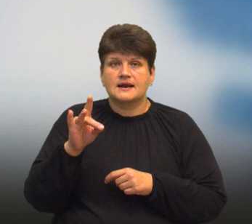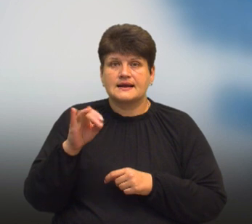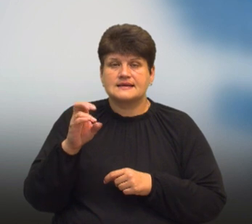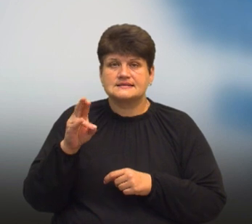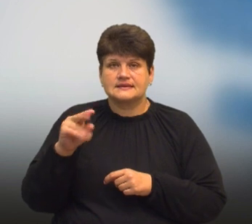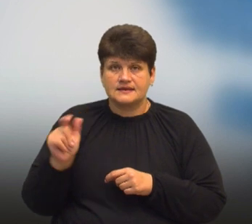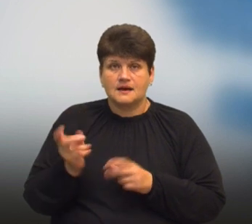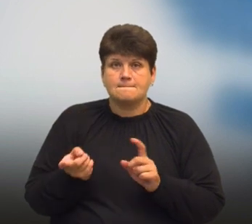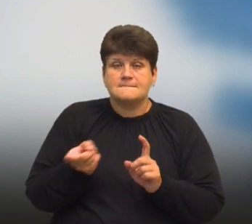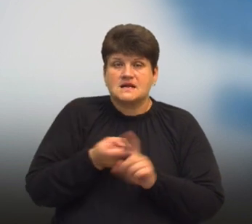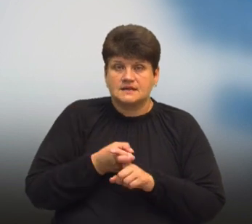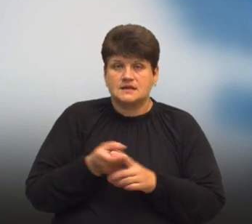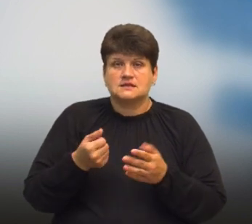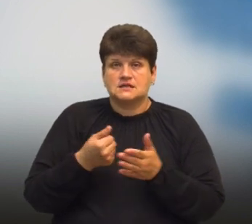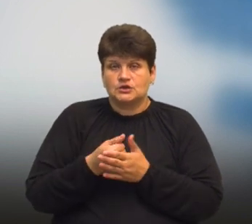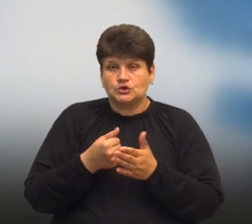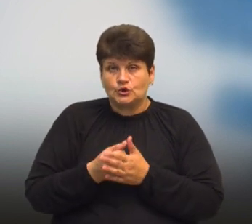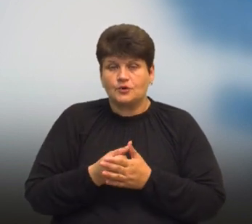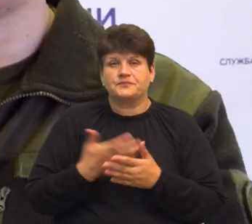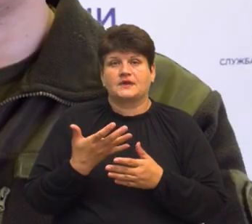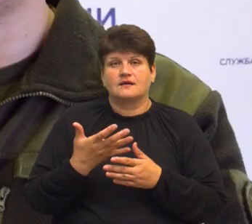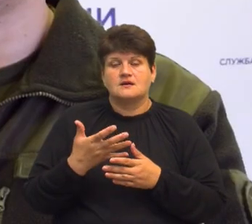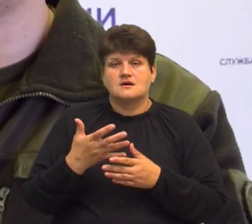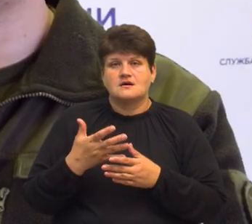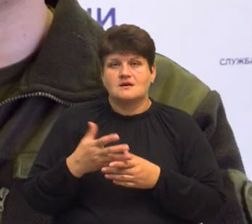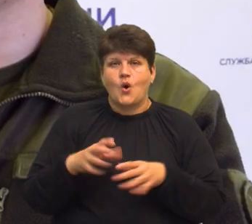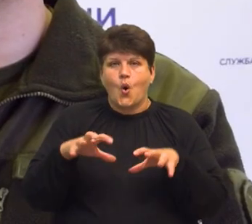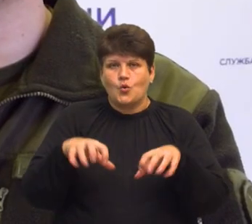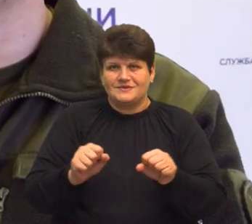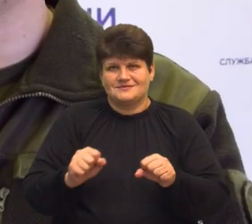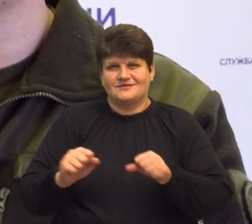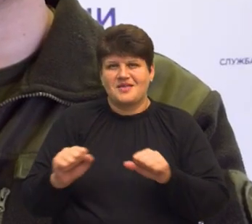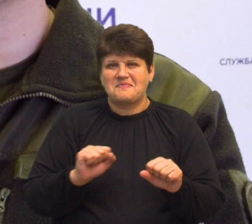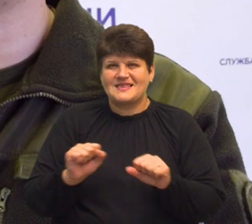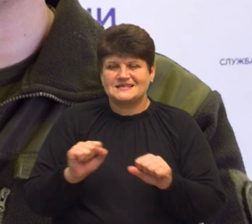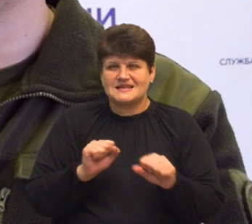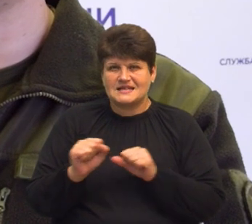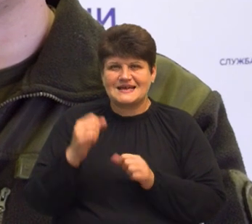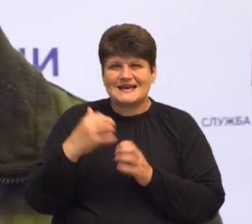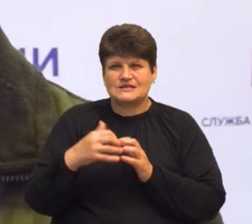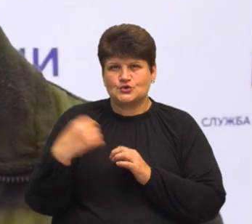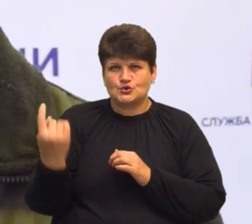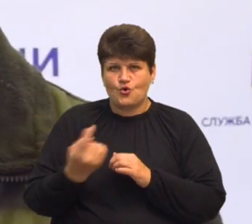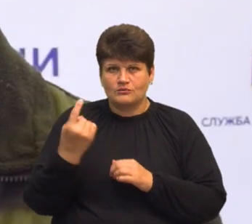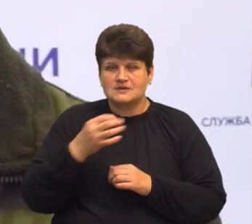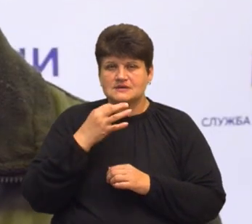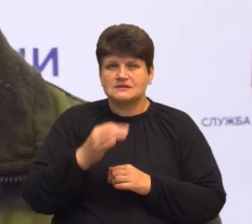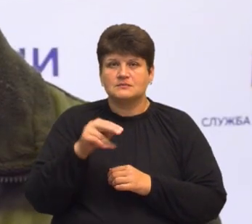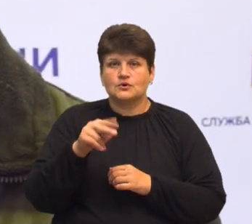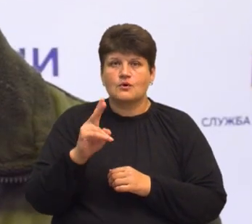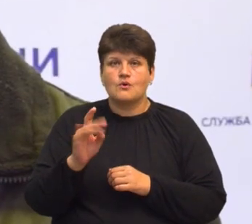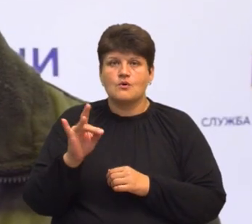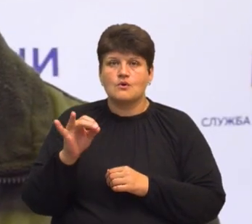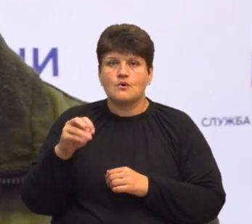влади так званої військово-цивільної адміністрації Херсонської області. Про це повідомив речник Тернопільського обласного управління СБУ Петро Королюк. За його